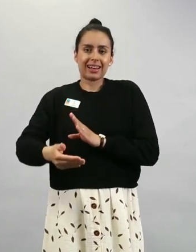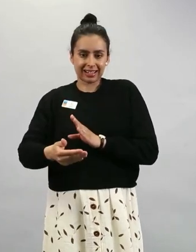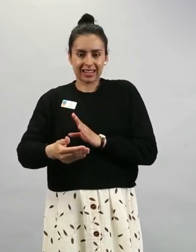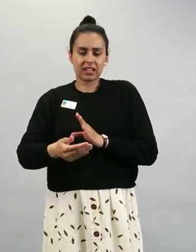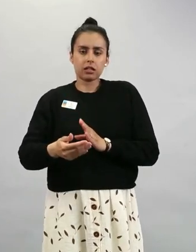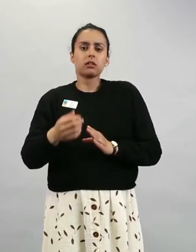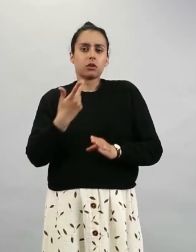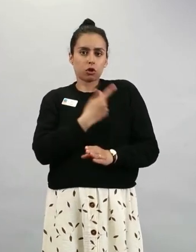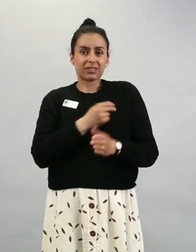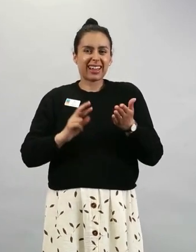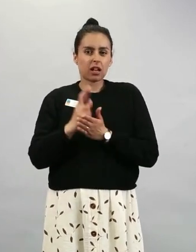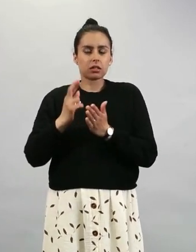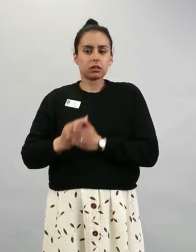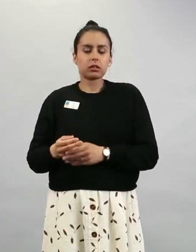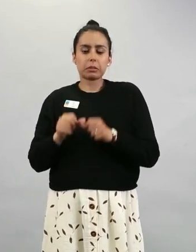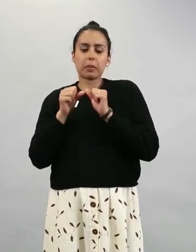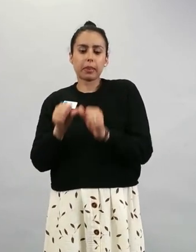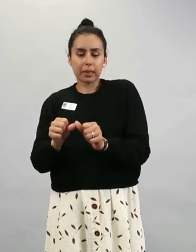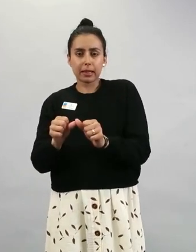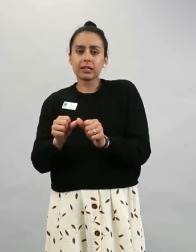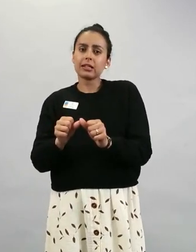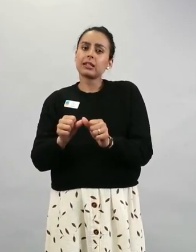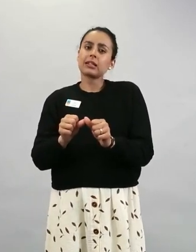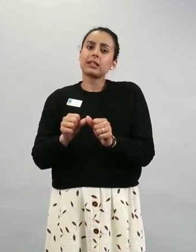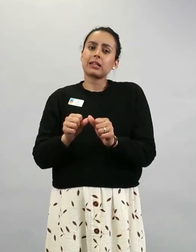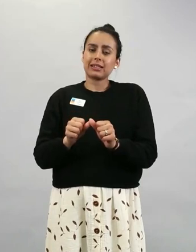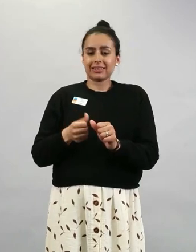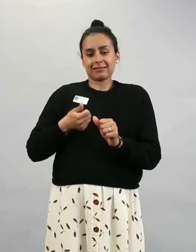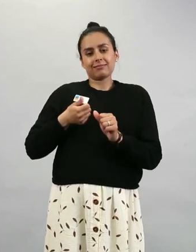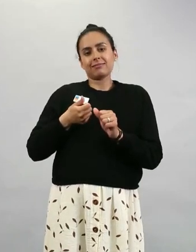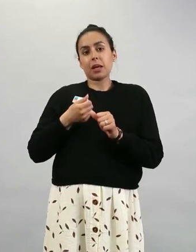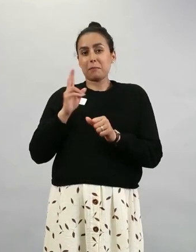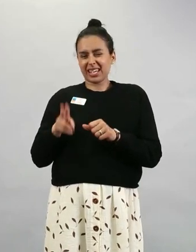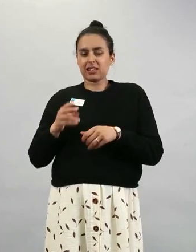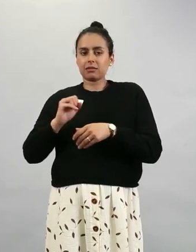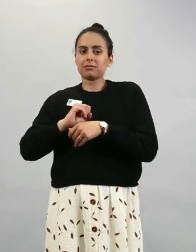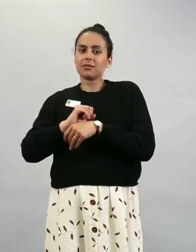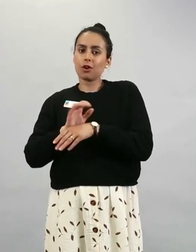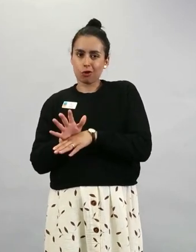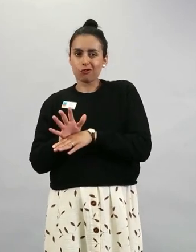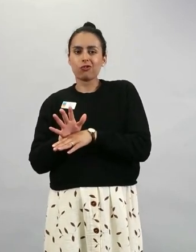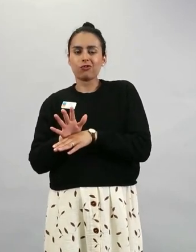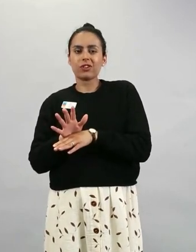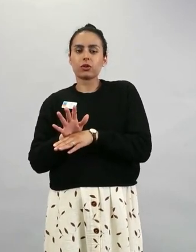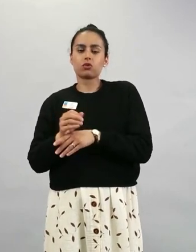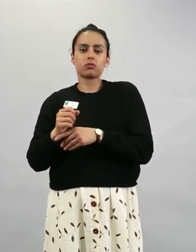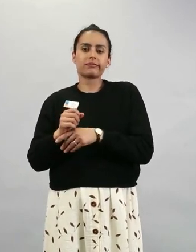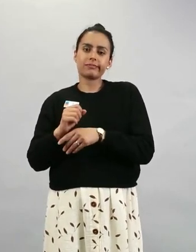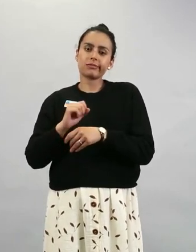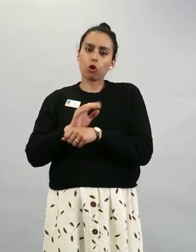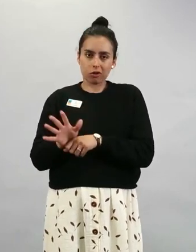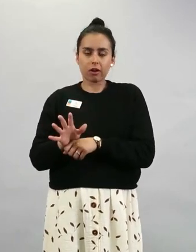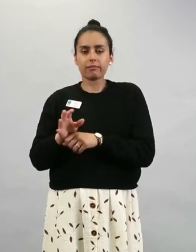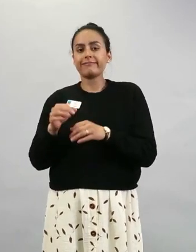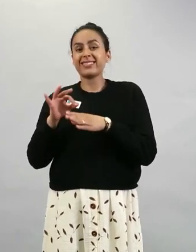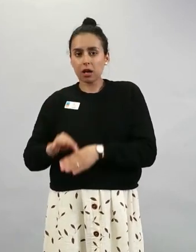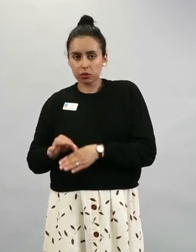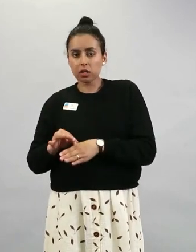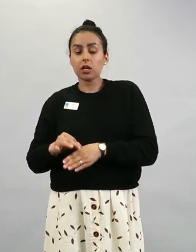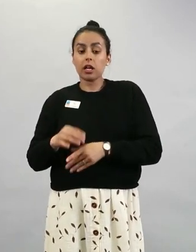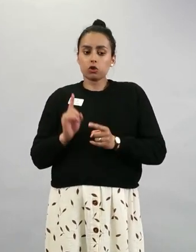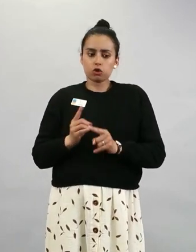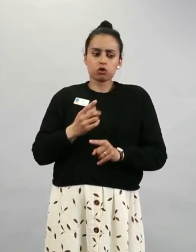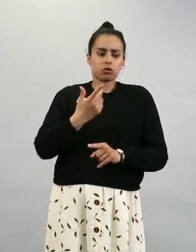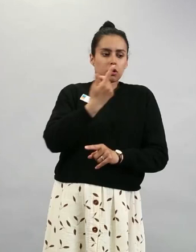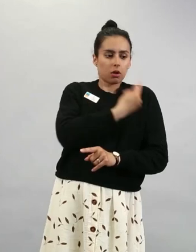hyvin samantyyppisiä kuin itse tämä tauti. Jos ihan heti rokotuksen jälkeen tulee hyvin